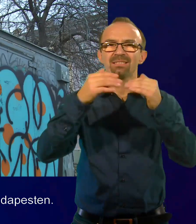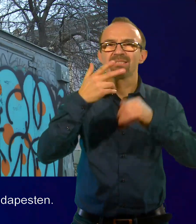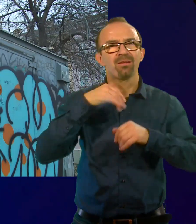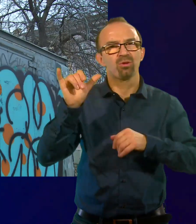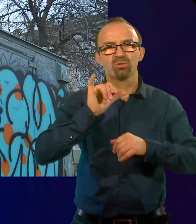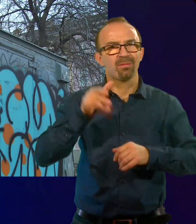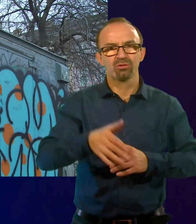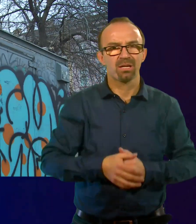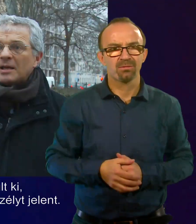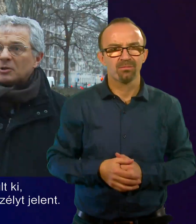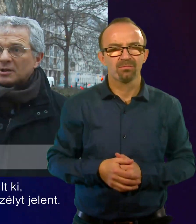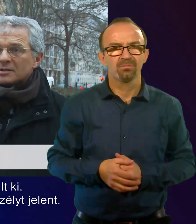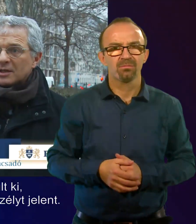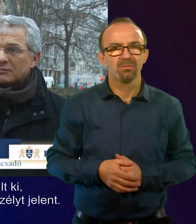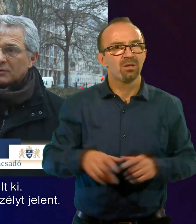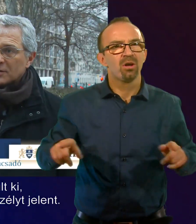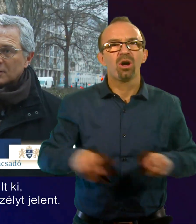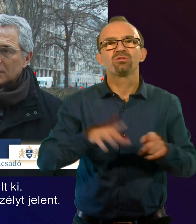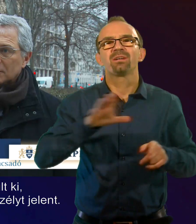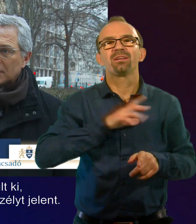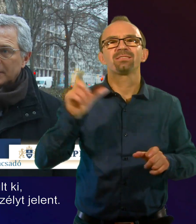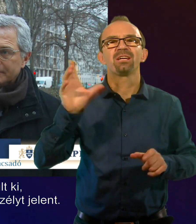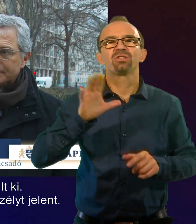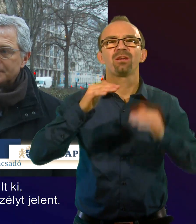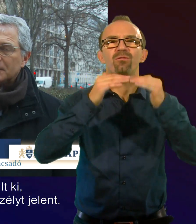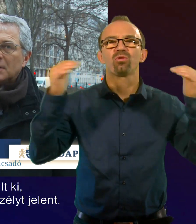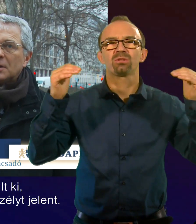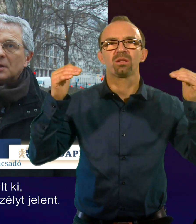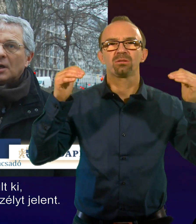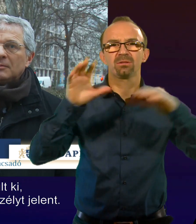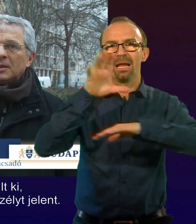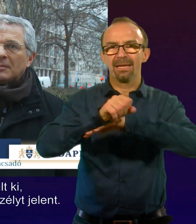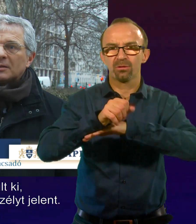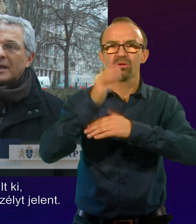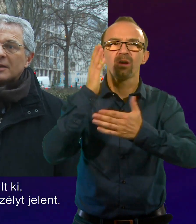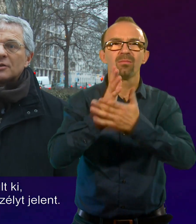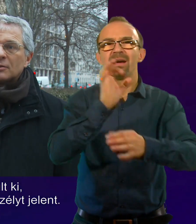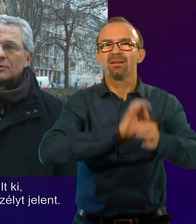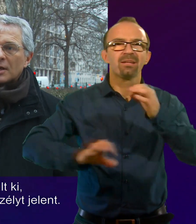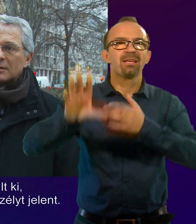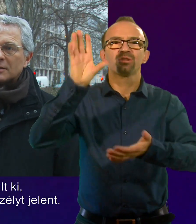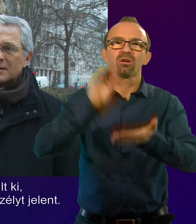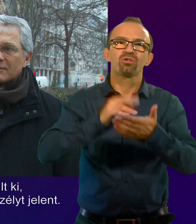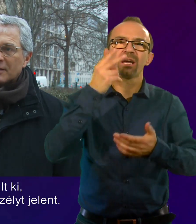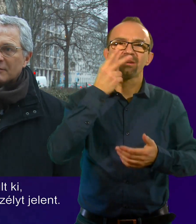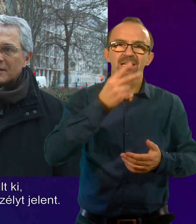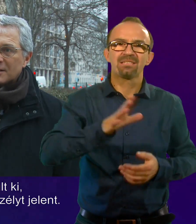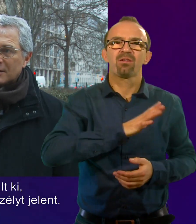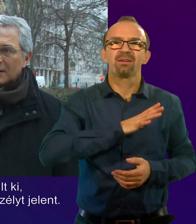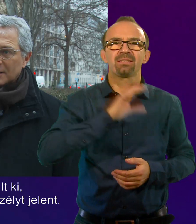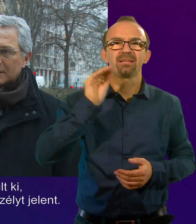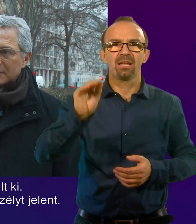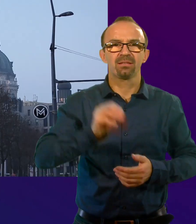Budapesten. Egyből a riasztási fokozat alakult ki, ami már a teljes lakosságra nézve